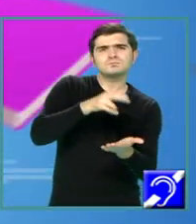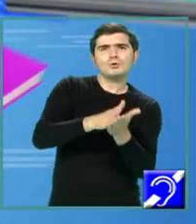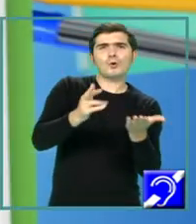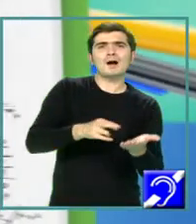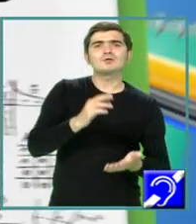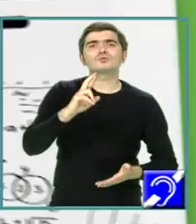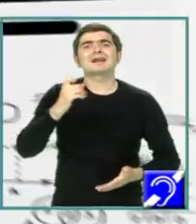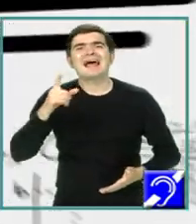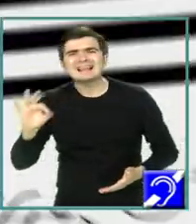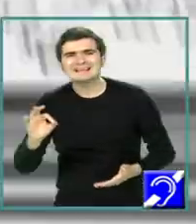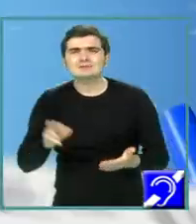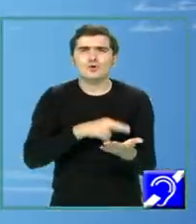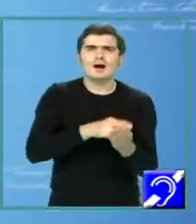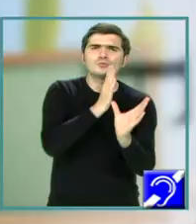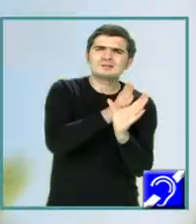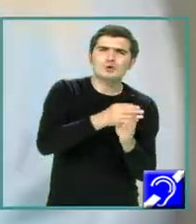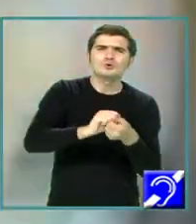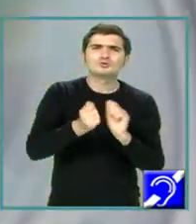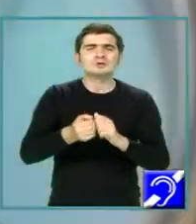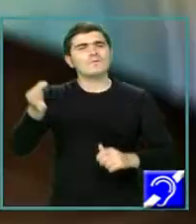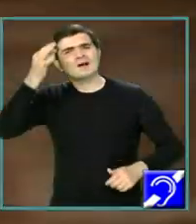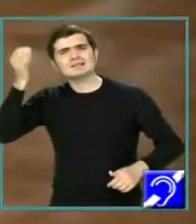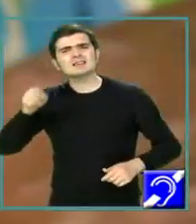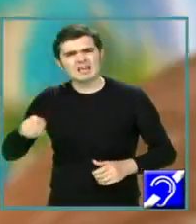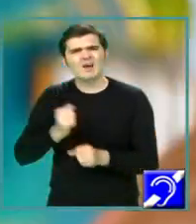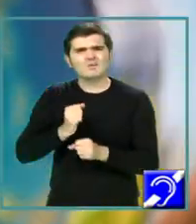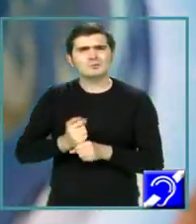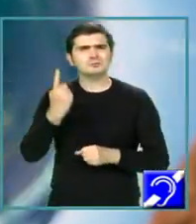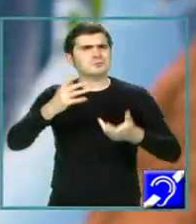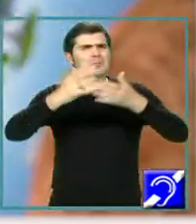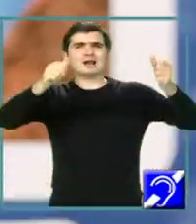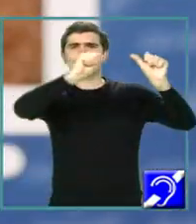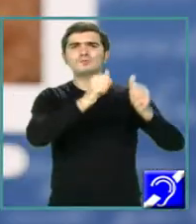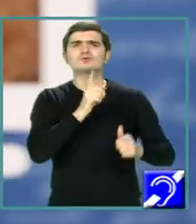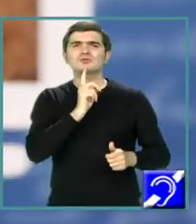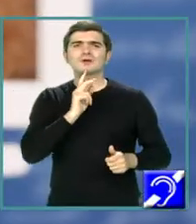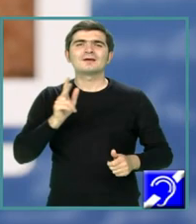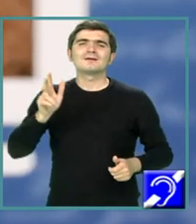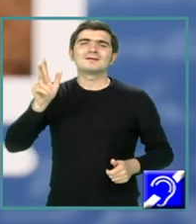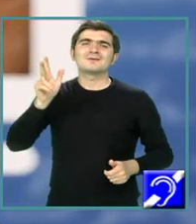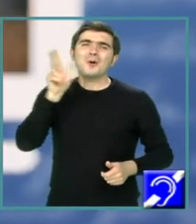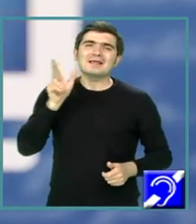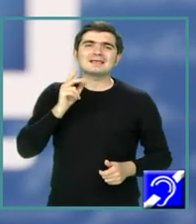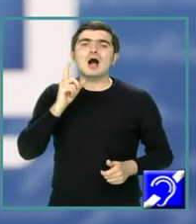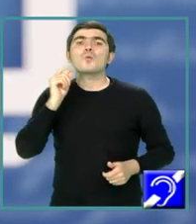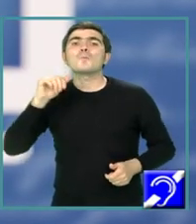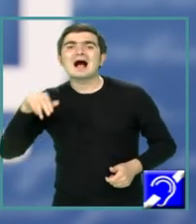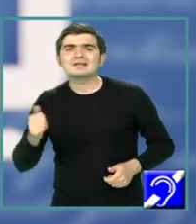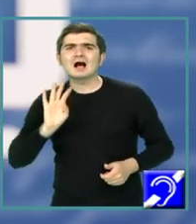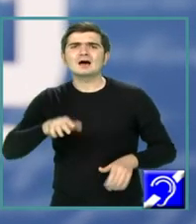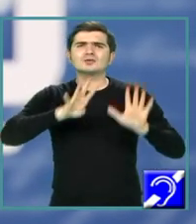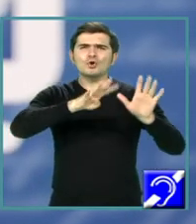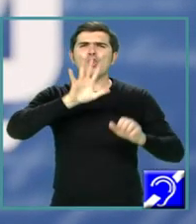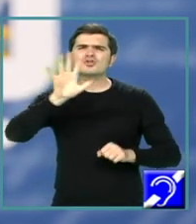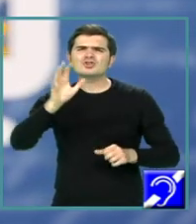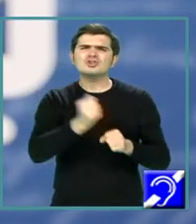romanului psihologic și al celui fantastic. A creat un adevărat monument, Comedia Umană, care conține 95 de lucrări